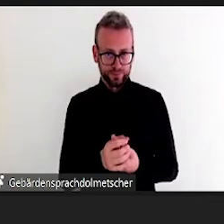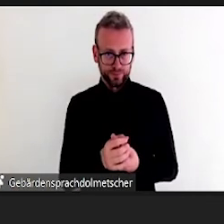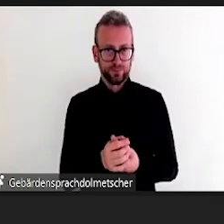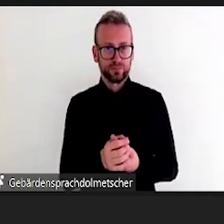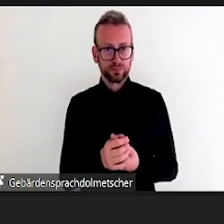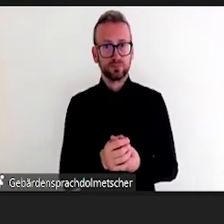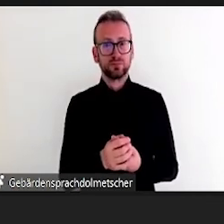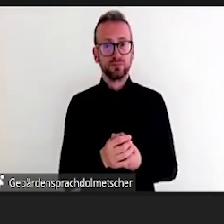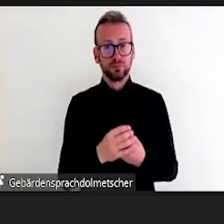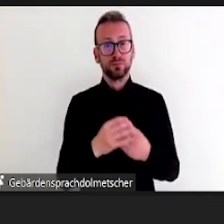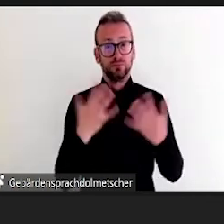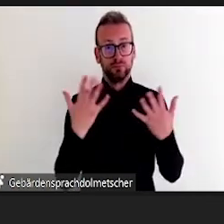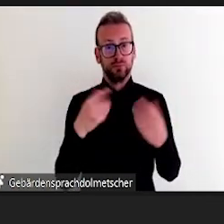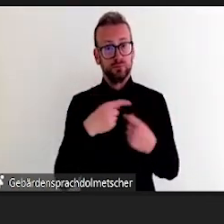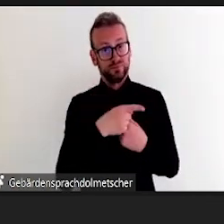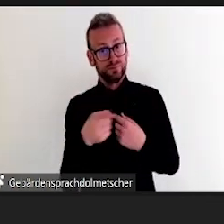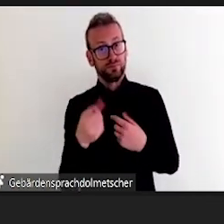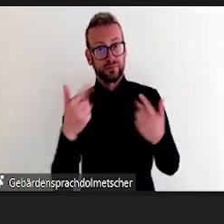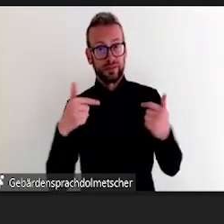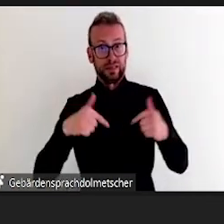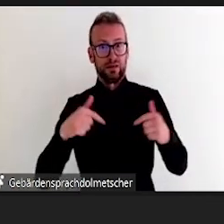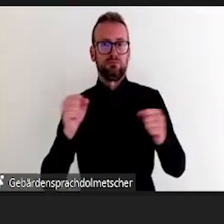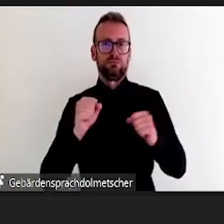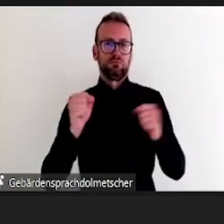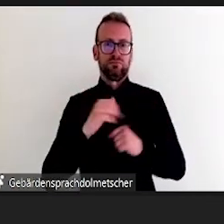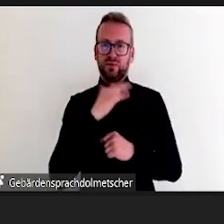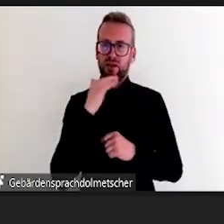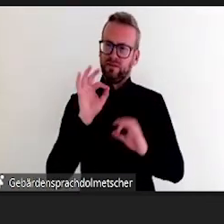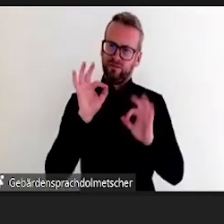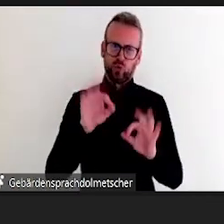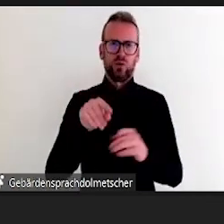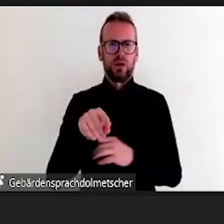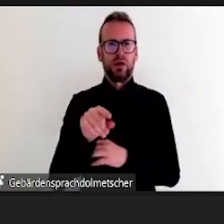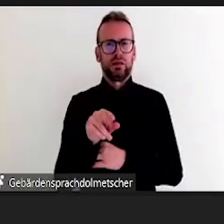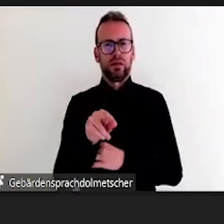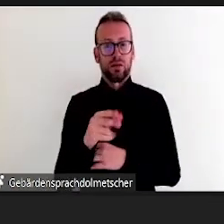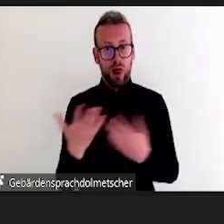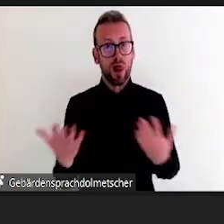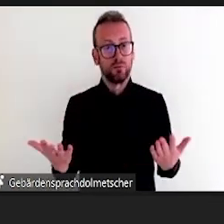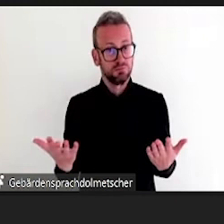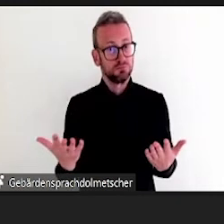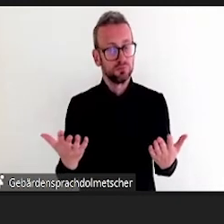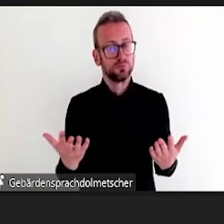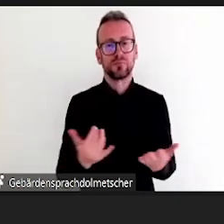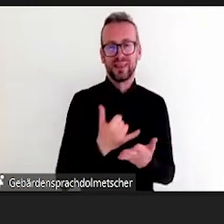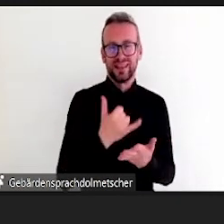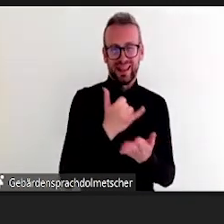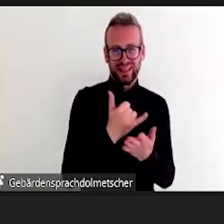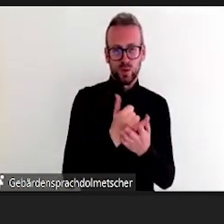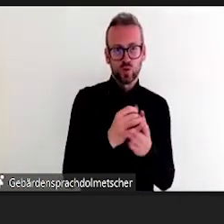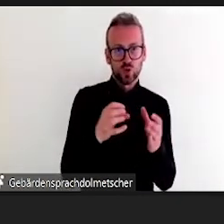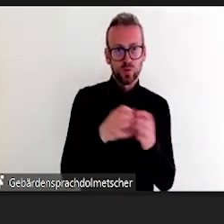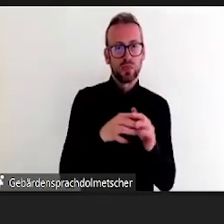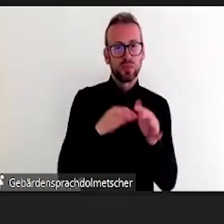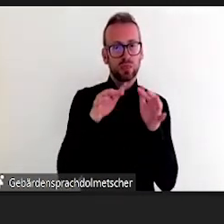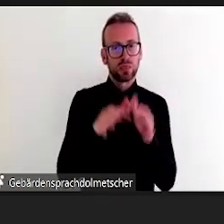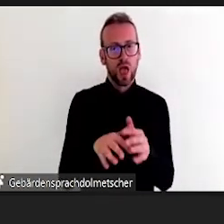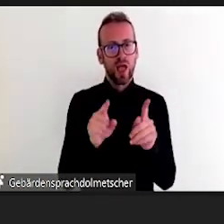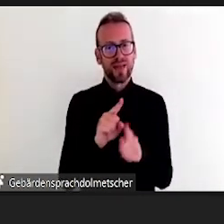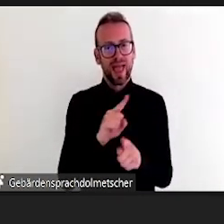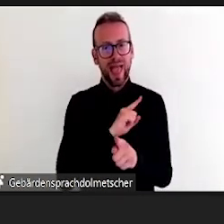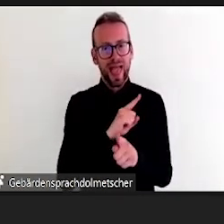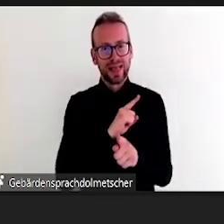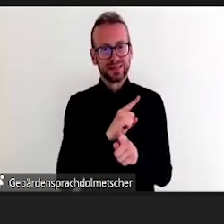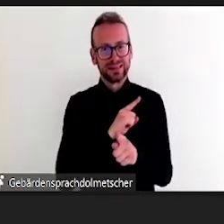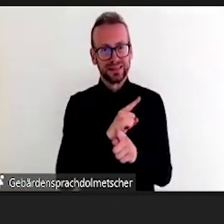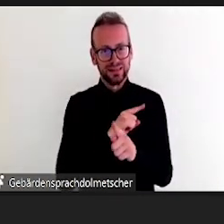passend zu der Person, also so als Set, ja, bestimmte Eigenschaften der Person auf Blättern drauf. Also einer